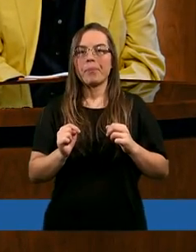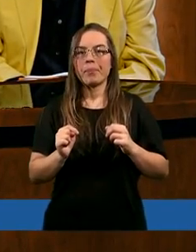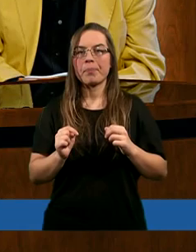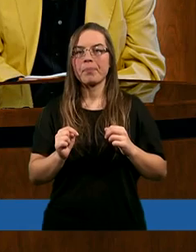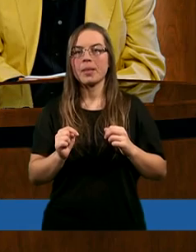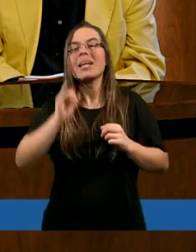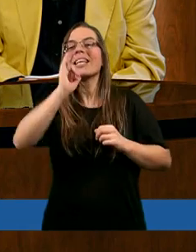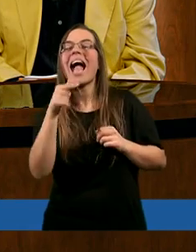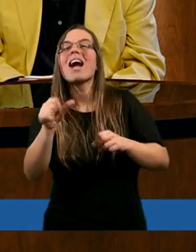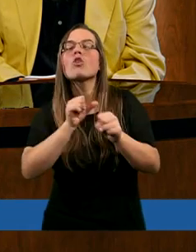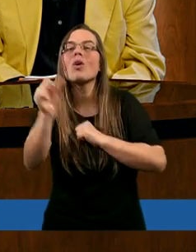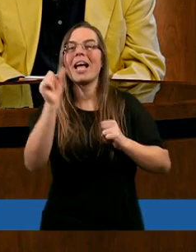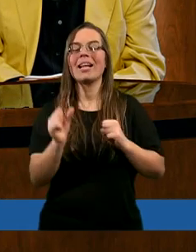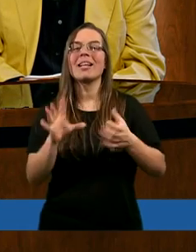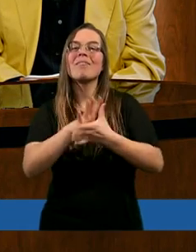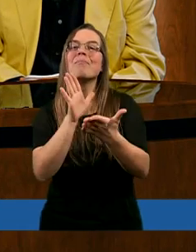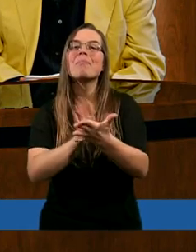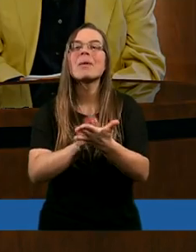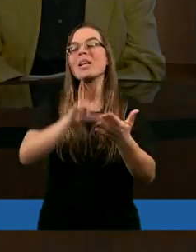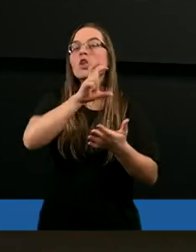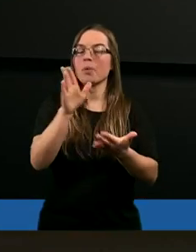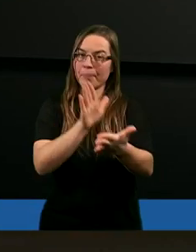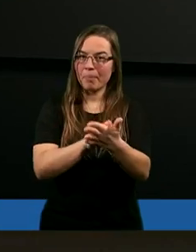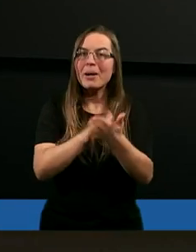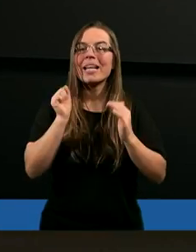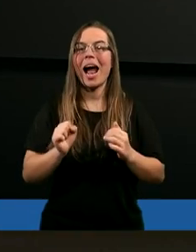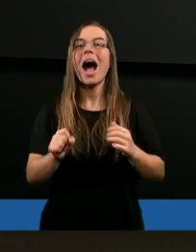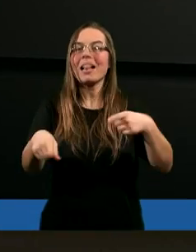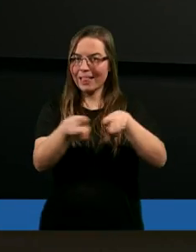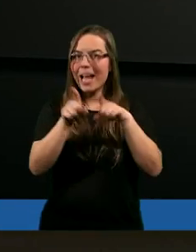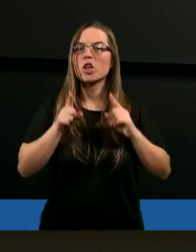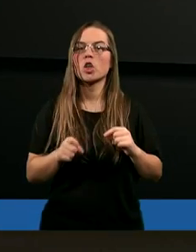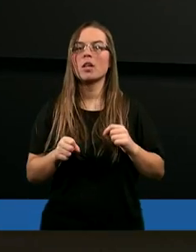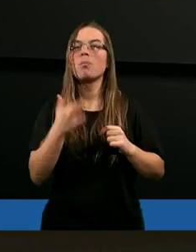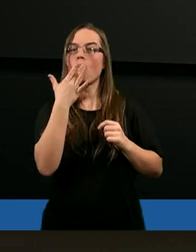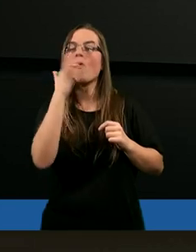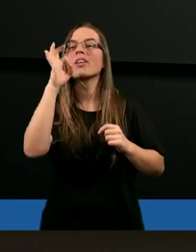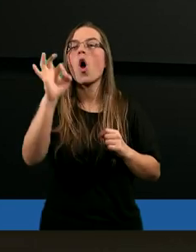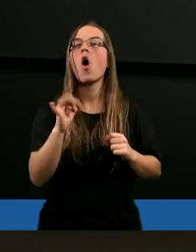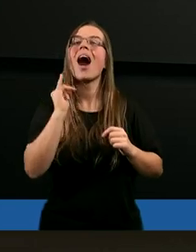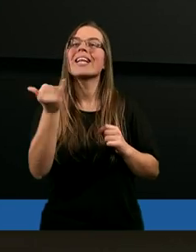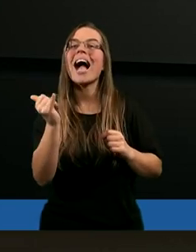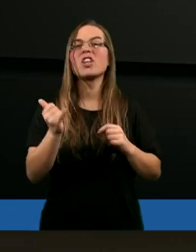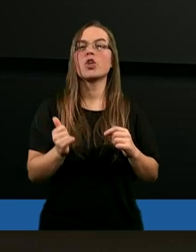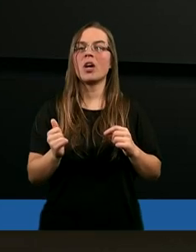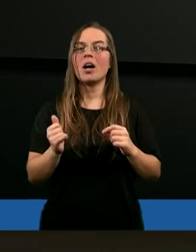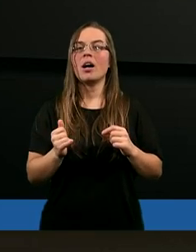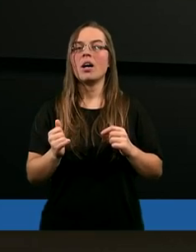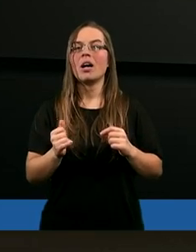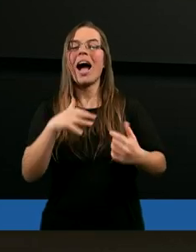Jak to jest w Biblii? Czy Biblia też mówi o jakimś